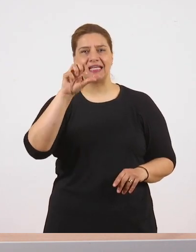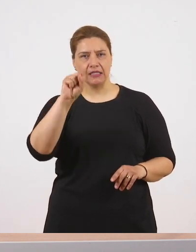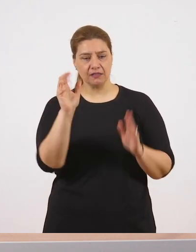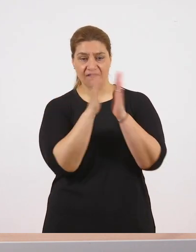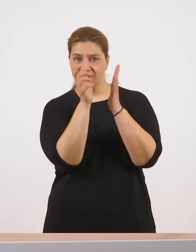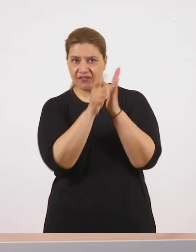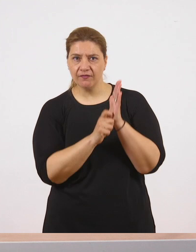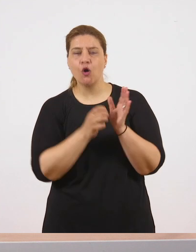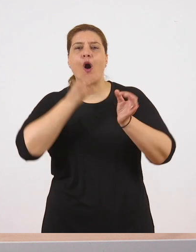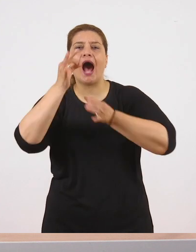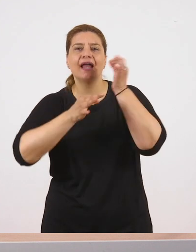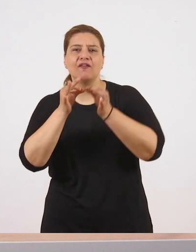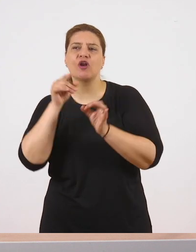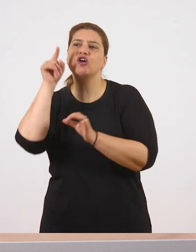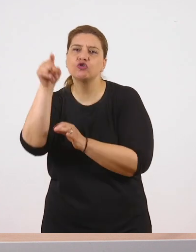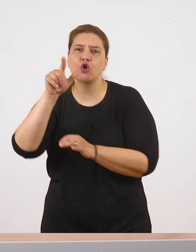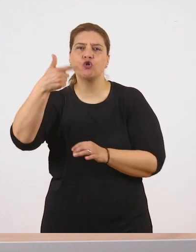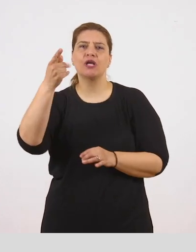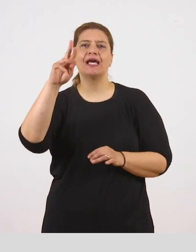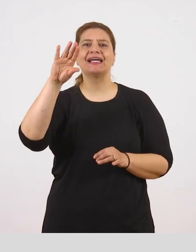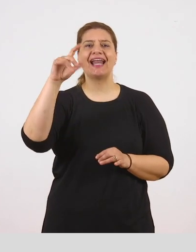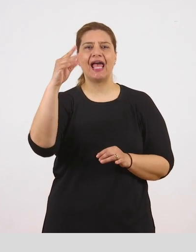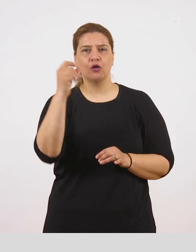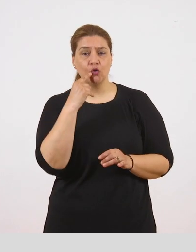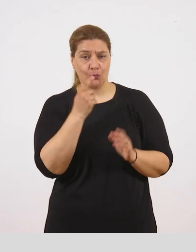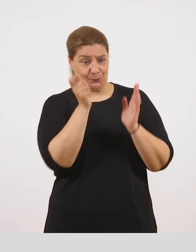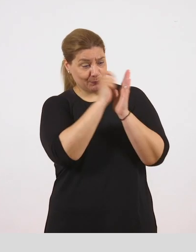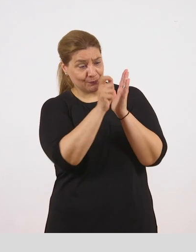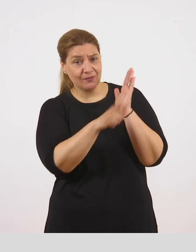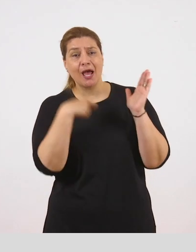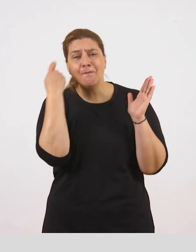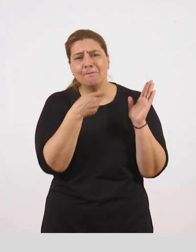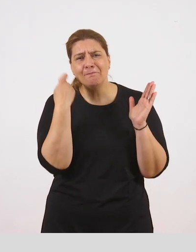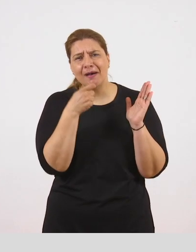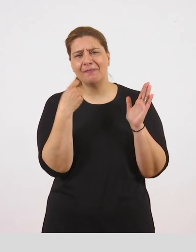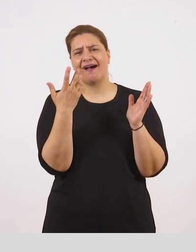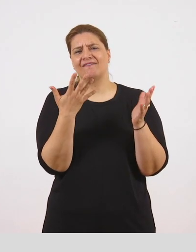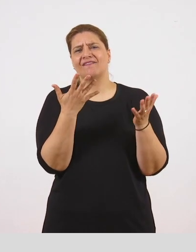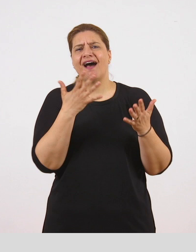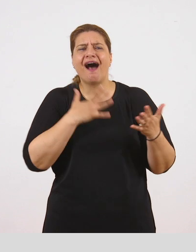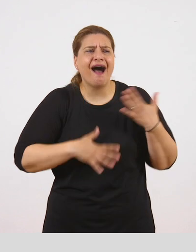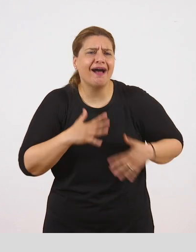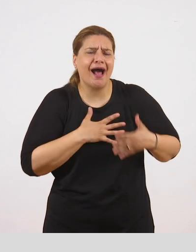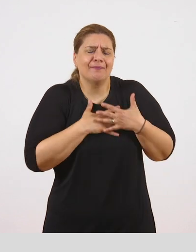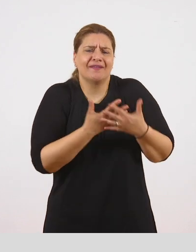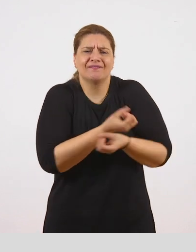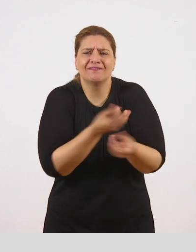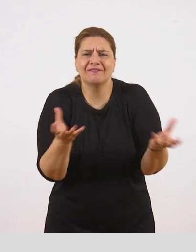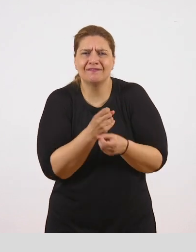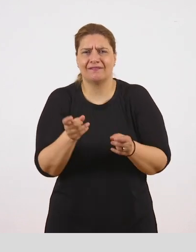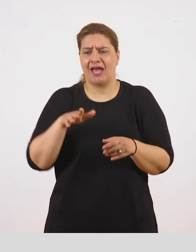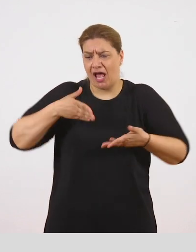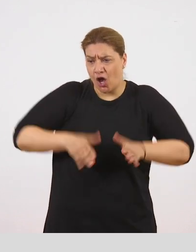που μας παρουσιάζει τη μητέρα του, μια ευαίσθητη γυναίκα γεμάτη αγάπη που κλαίει όταν ο γιος σας εισδηγείται δραματικές